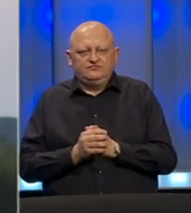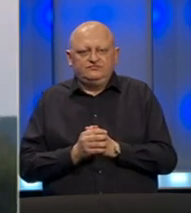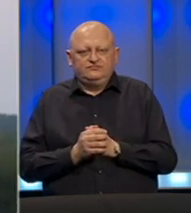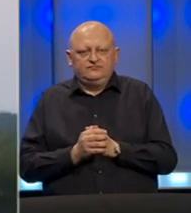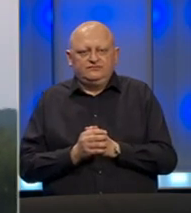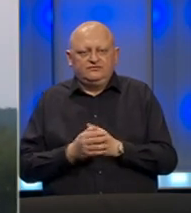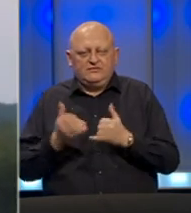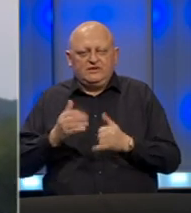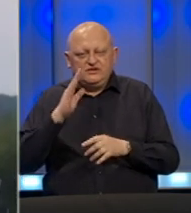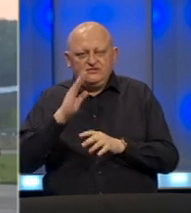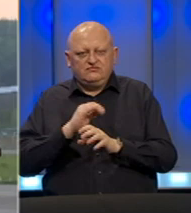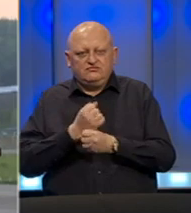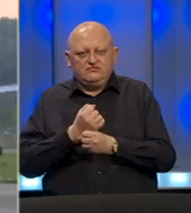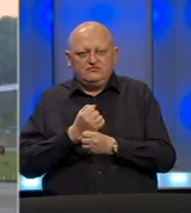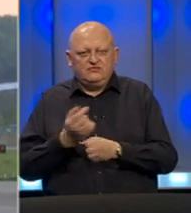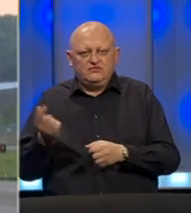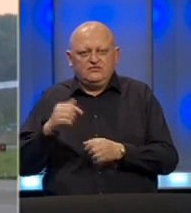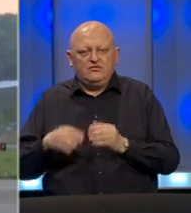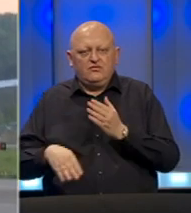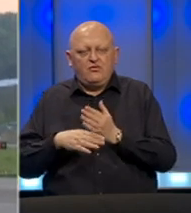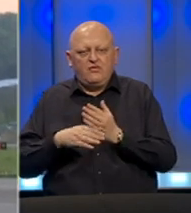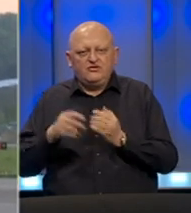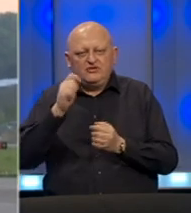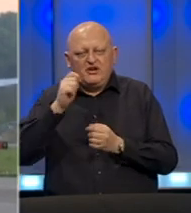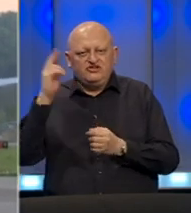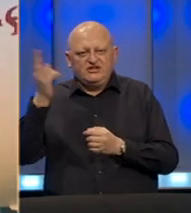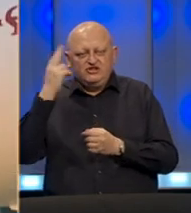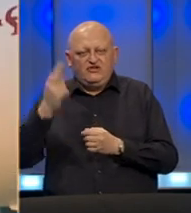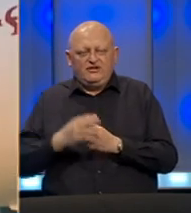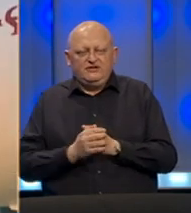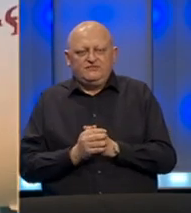A danas u Bosnu i Hercegovinu stiže pomoć iz Mađarske i Slovenije.